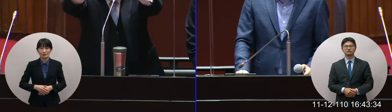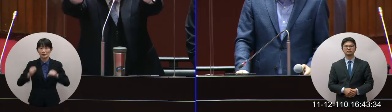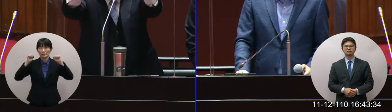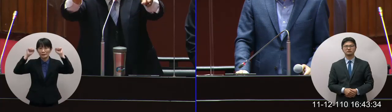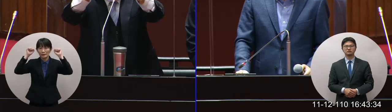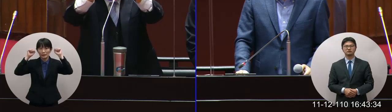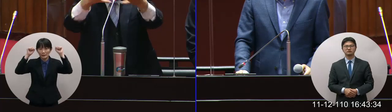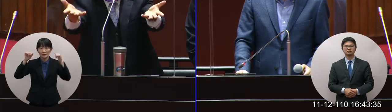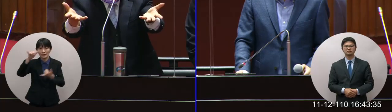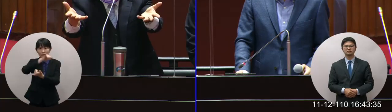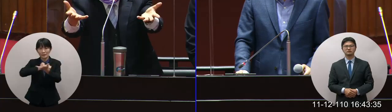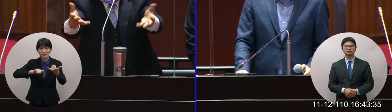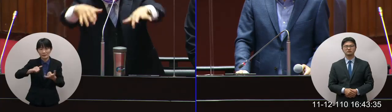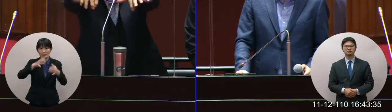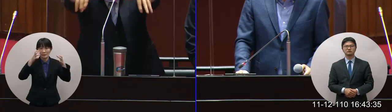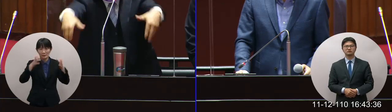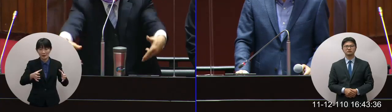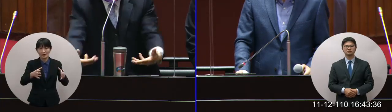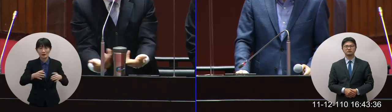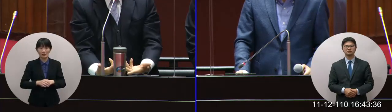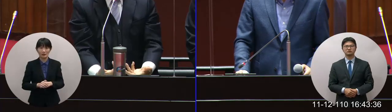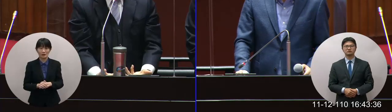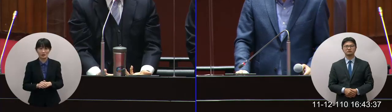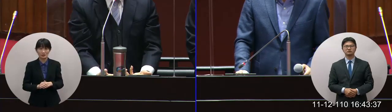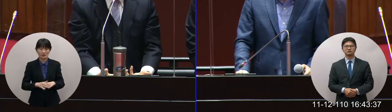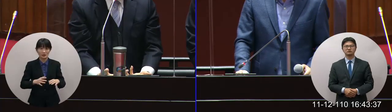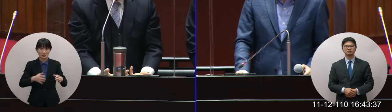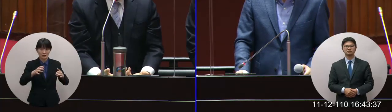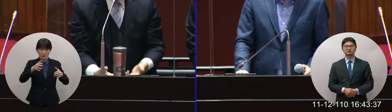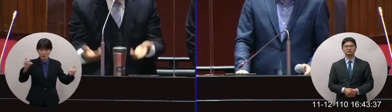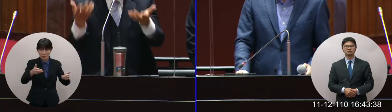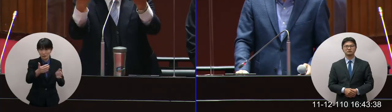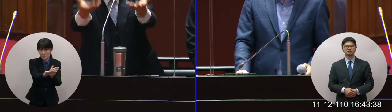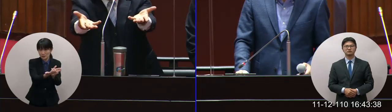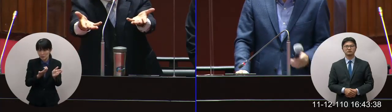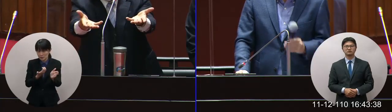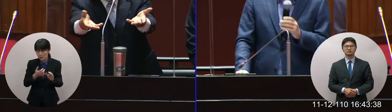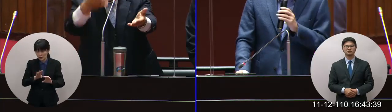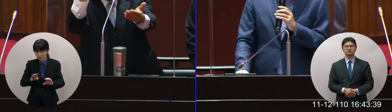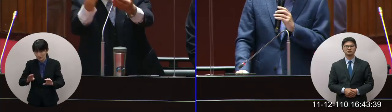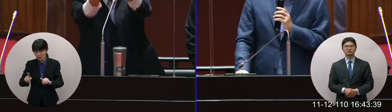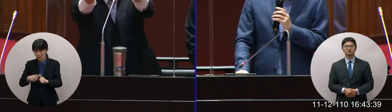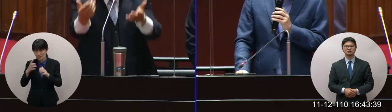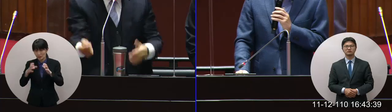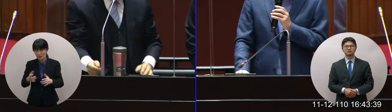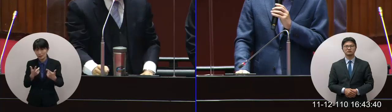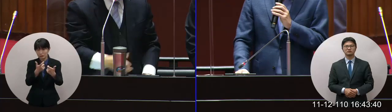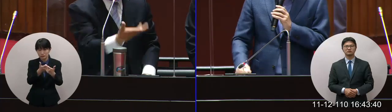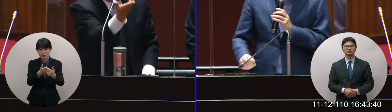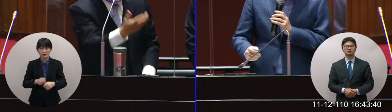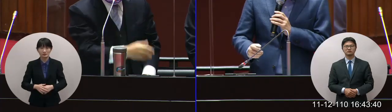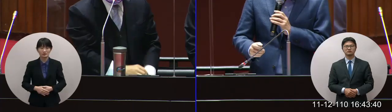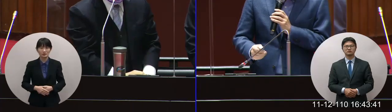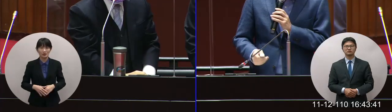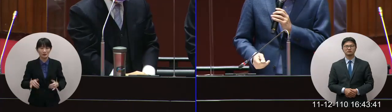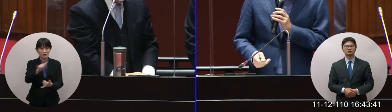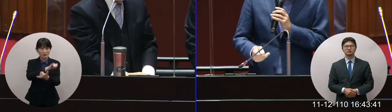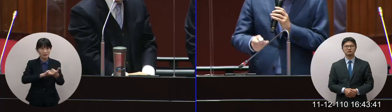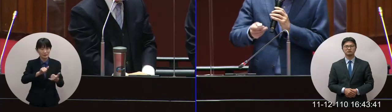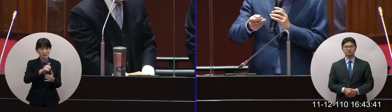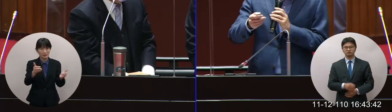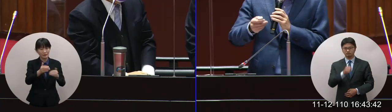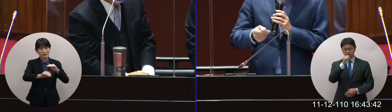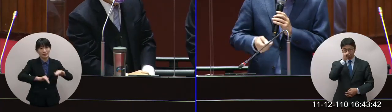你趁著還沒有體育場蓋先蓋停車場結果體育場蓋好了怎麼再蓋停車場不能蓋了